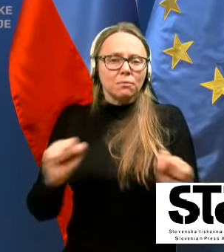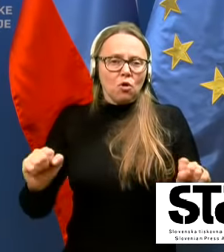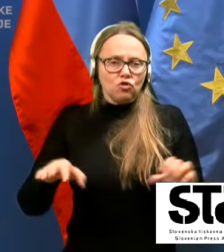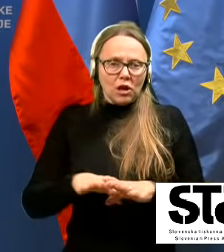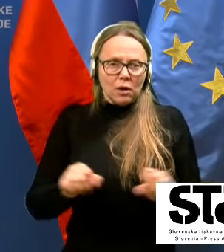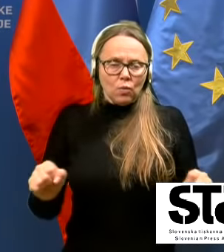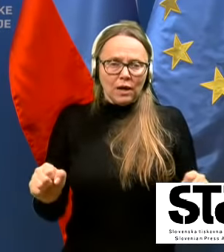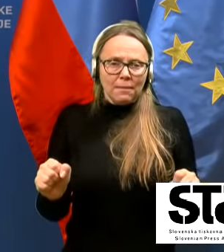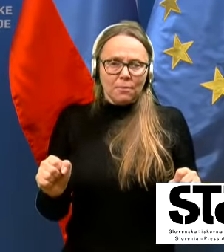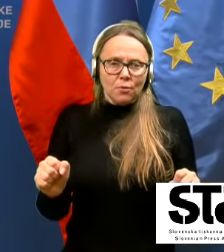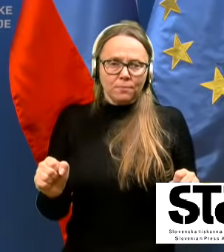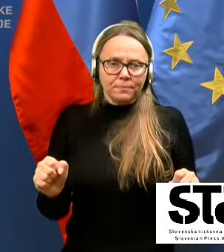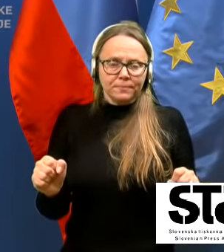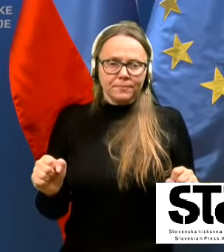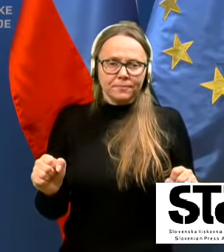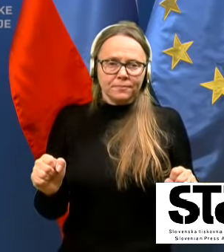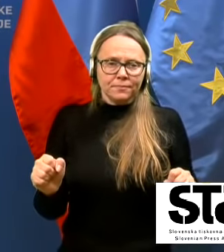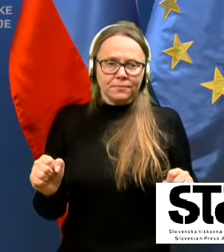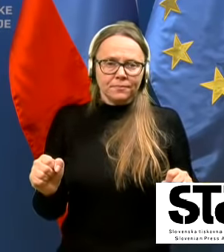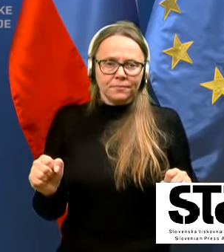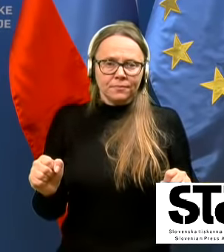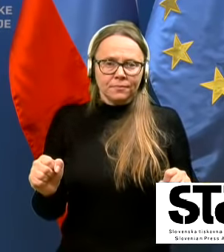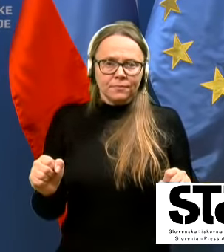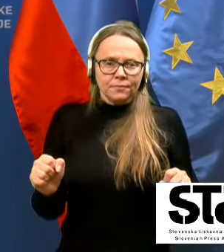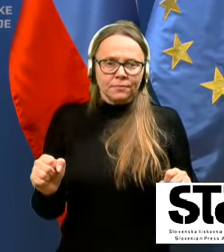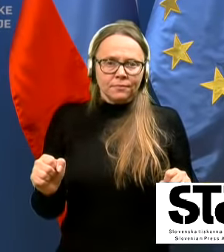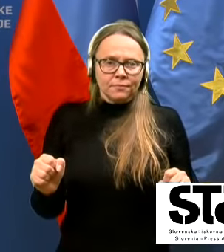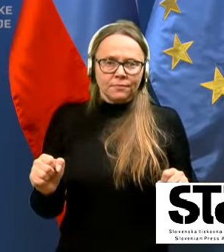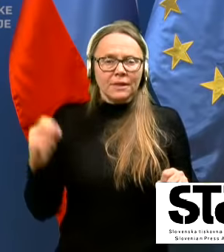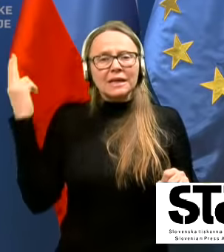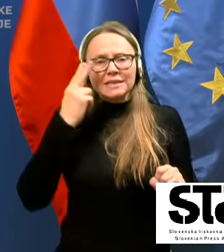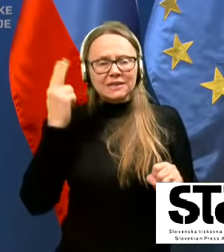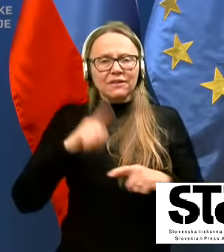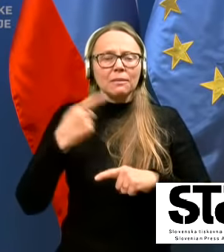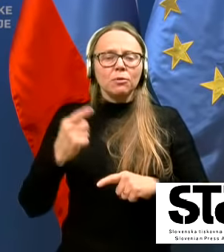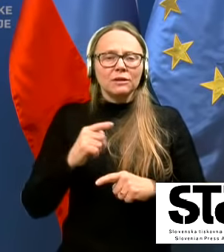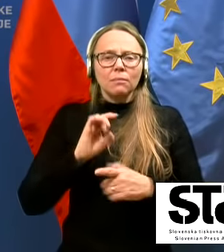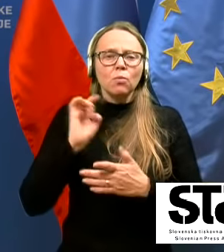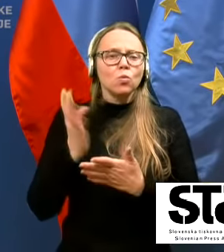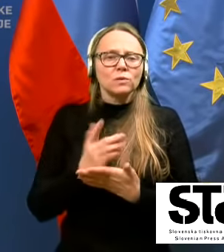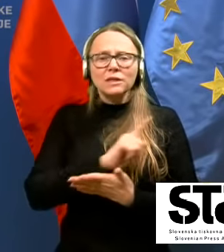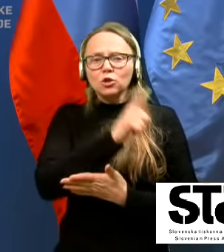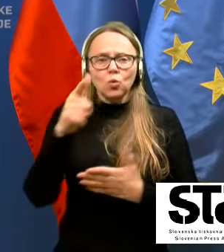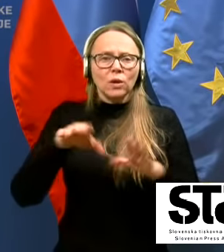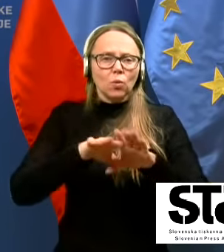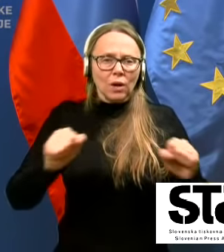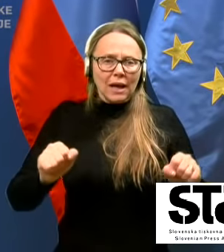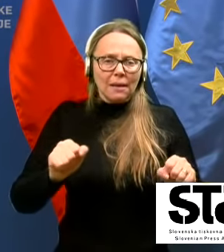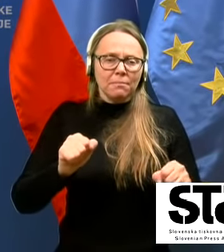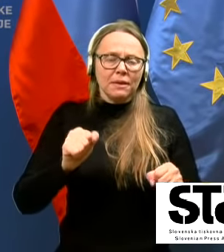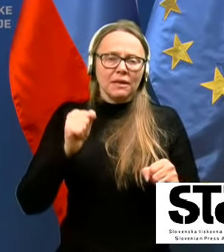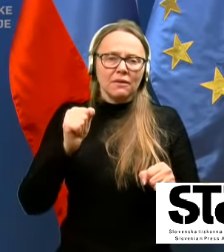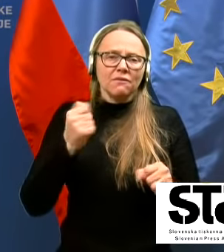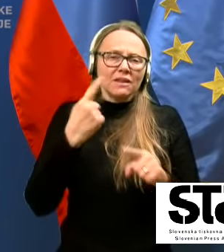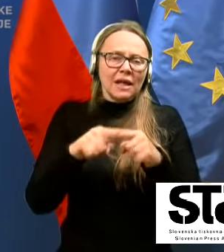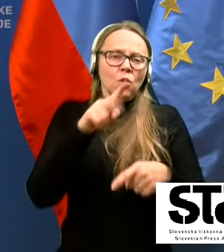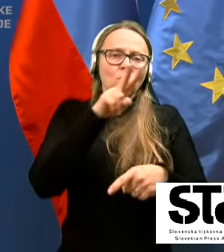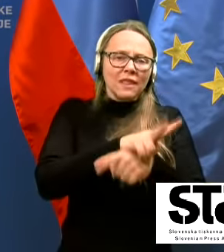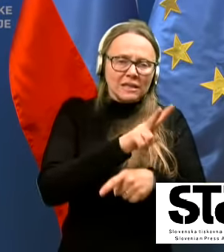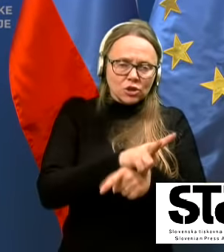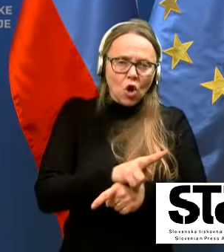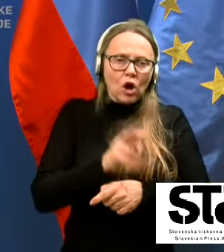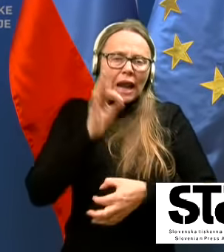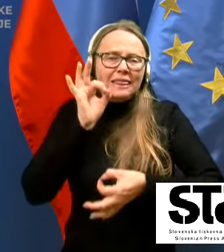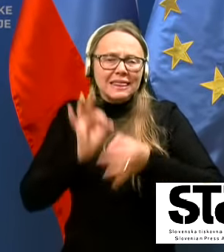ukrepov. In seveda potem vsi ostali ukrepi v smislu nadzora, testiran in jasno